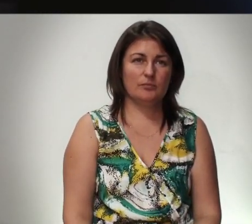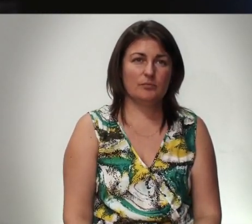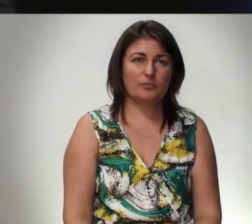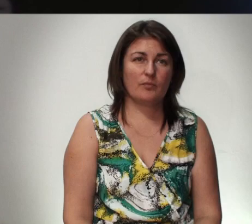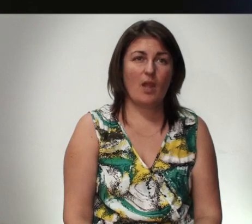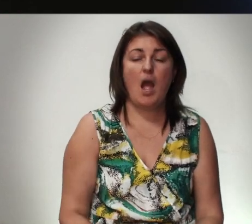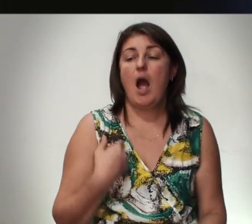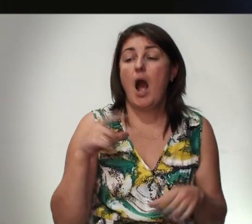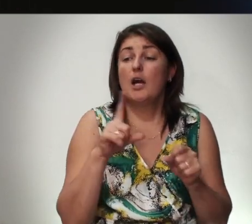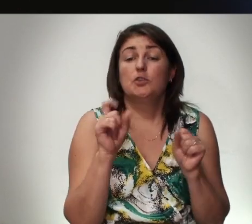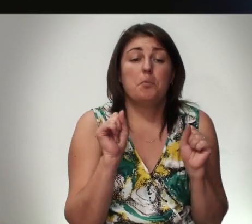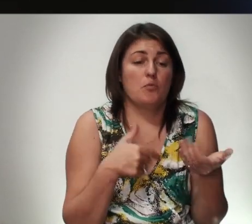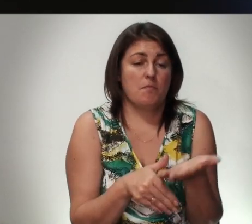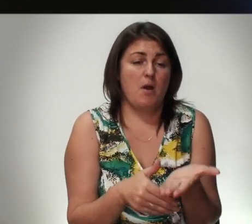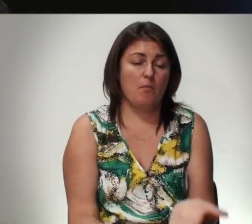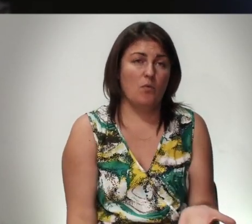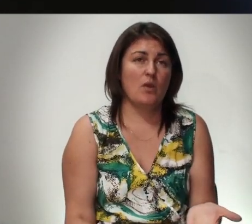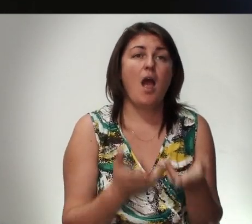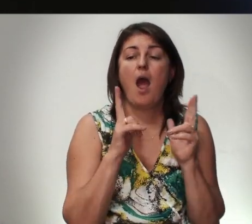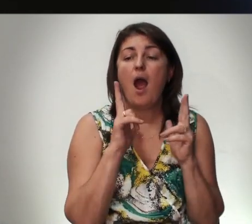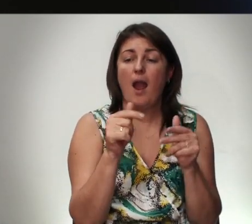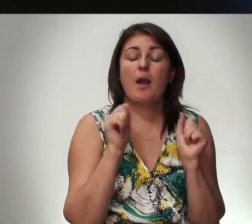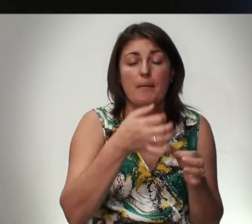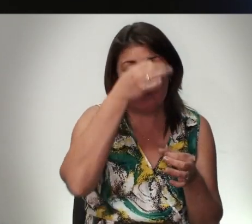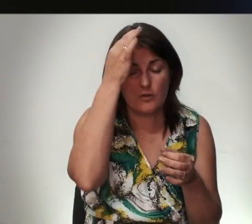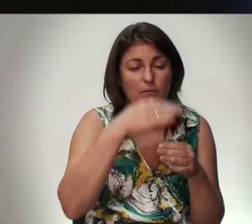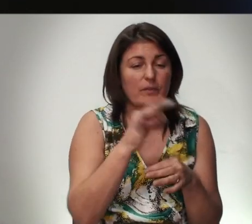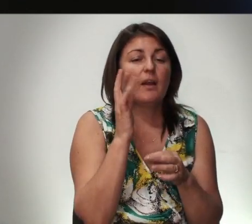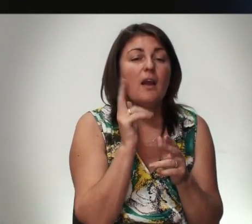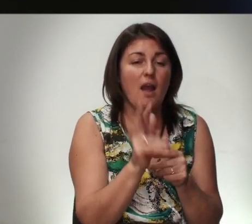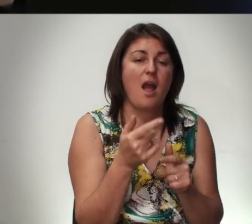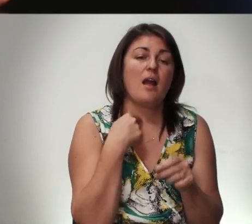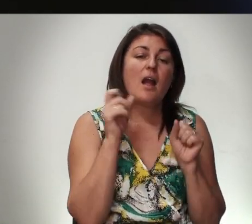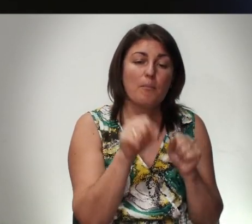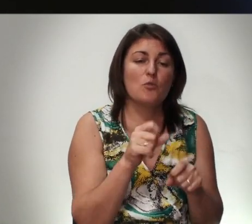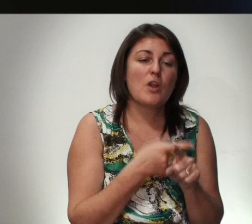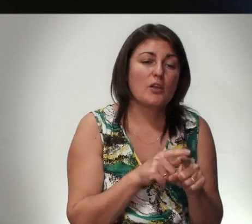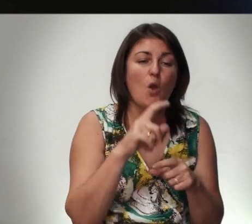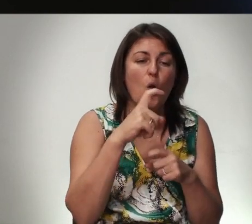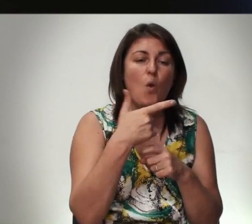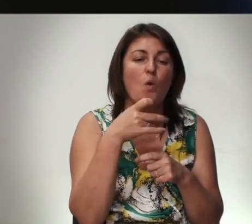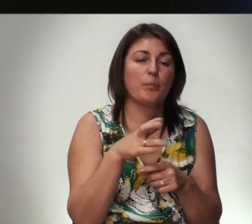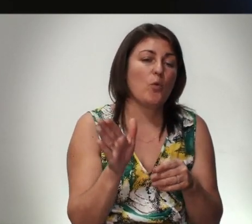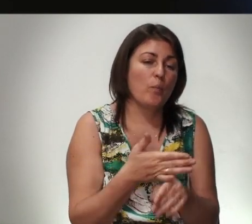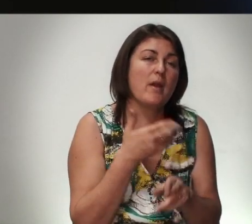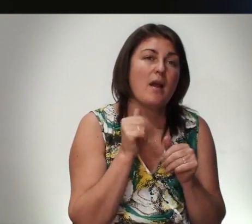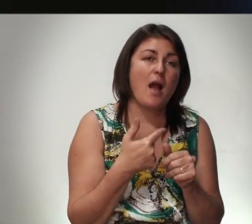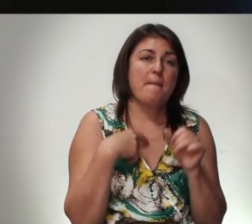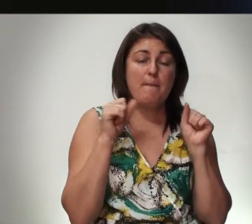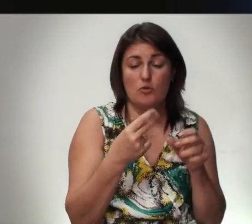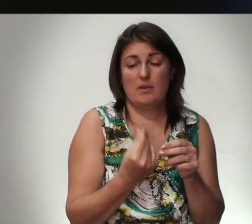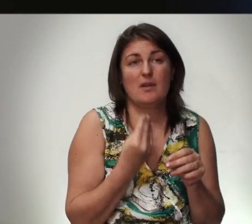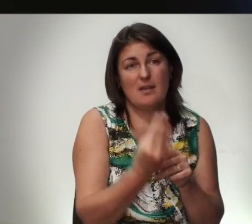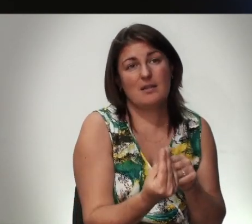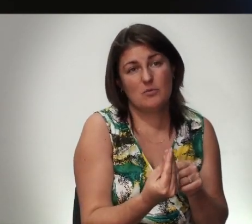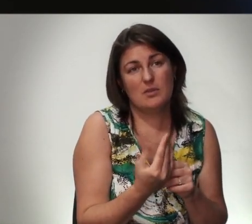А Что Мы Можем Помочь Как Мы Можем Выпрямить Как Мы Можем Этот Горб Убрать Мы Можем Дать Немножко